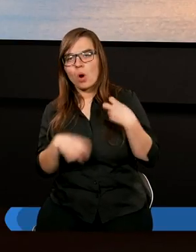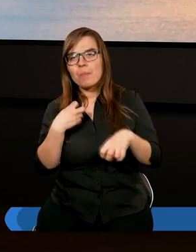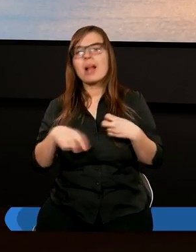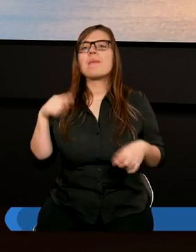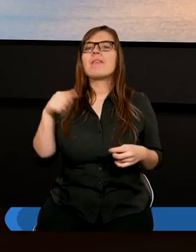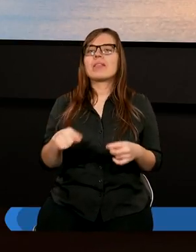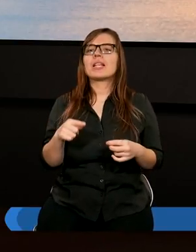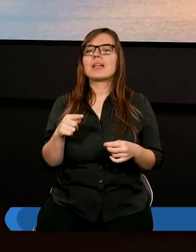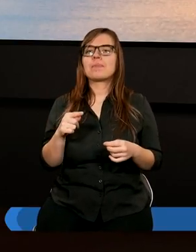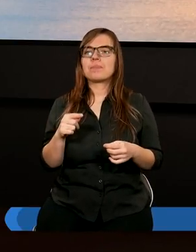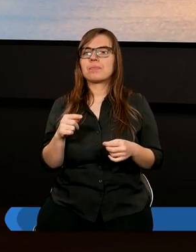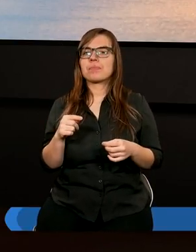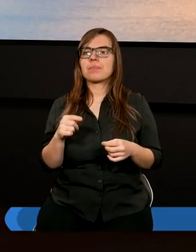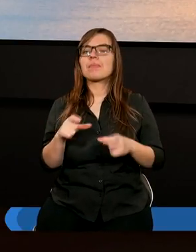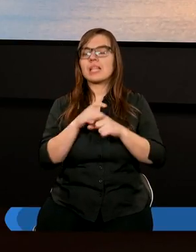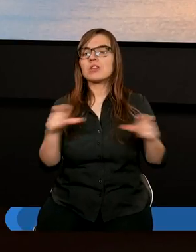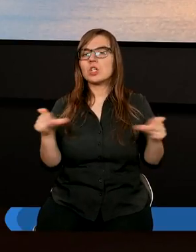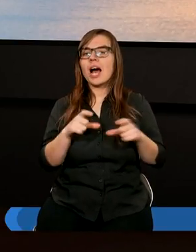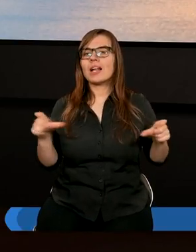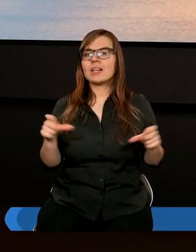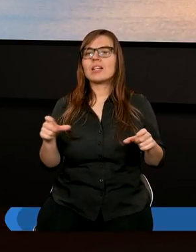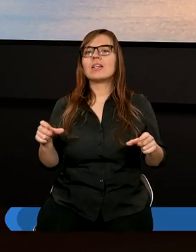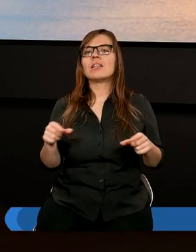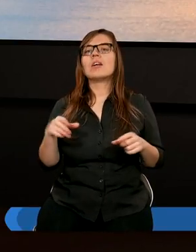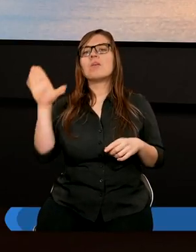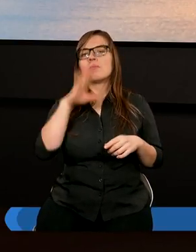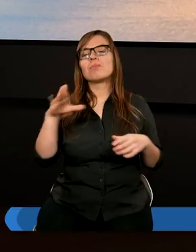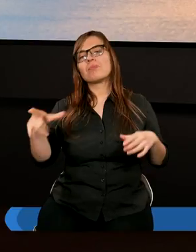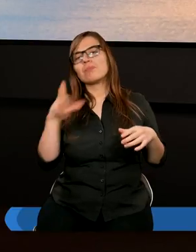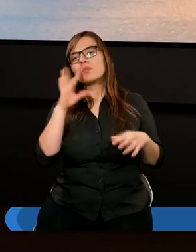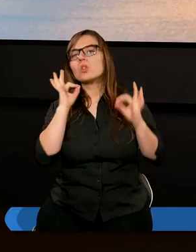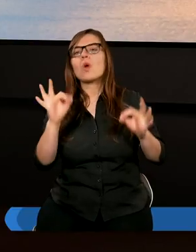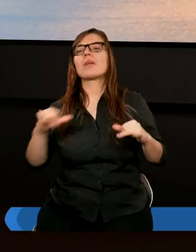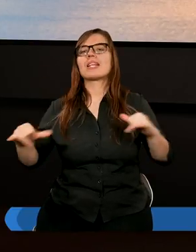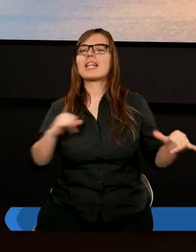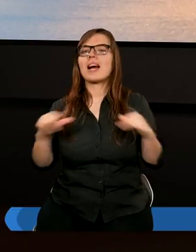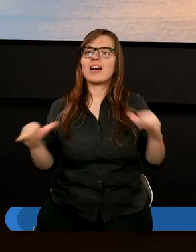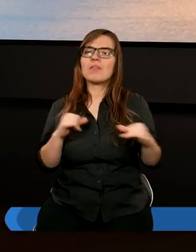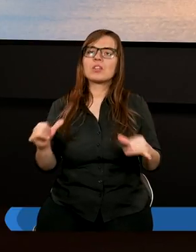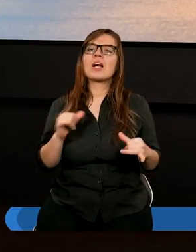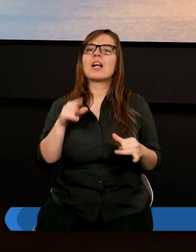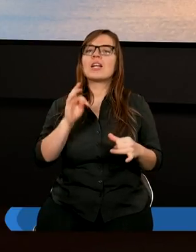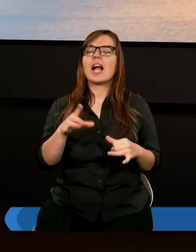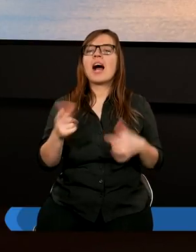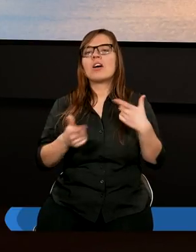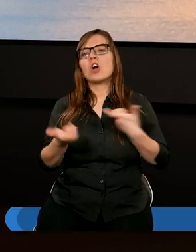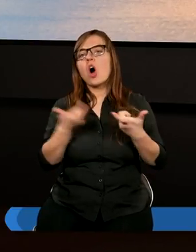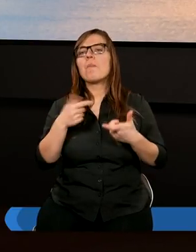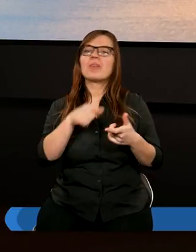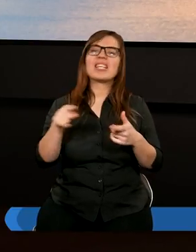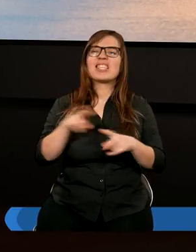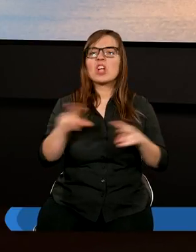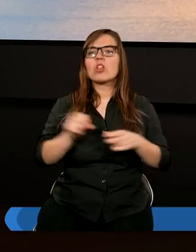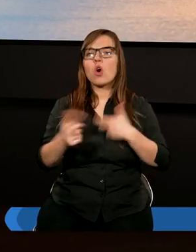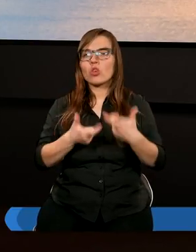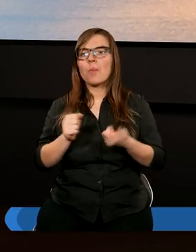z tym czasem, jak go wygospodarować. Taki jest pośpiech, tyle rzeczy do